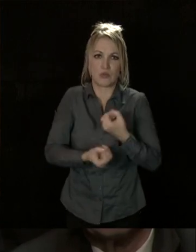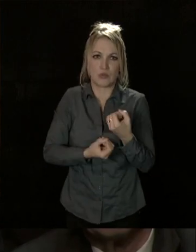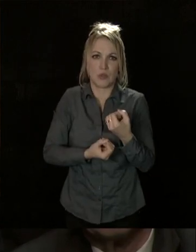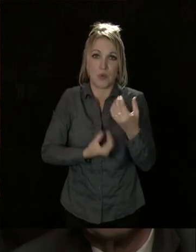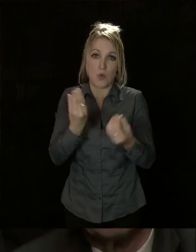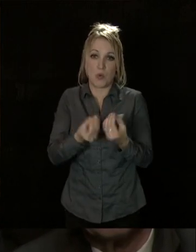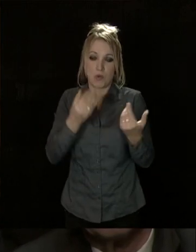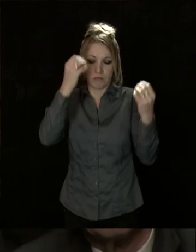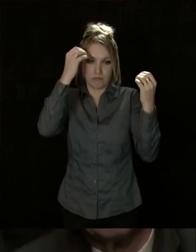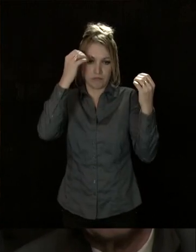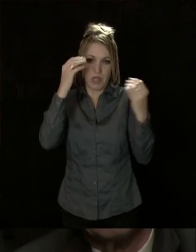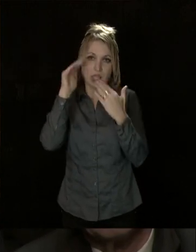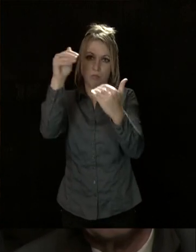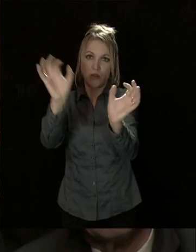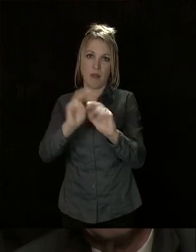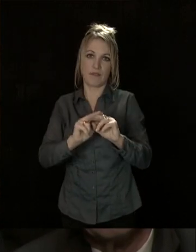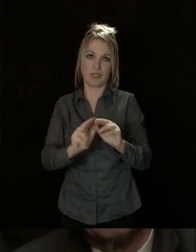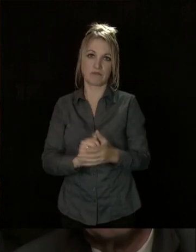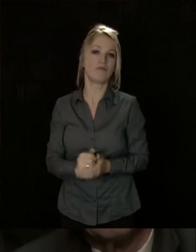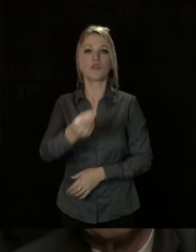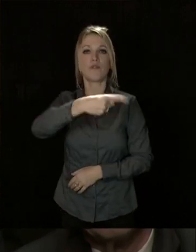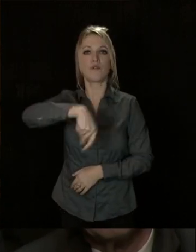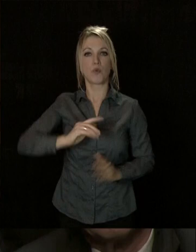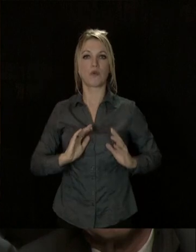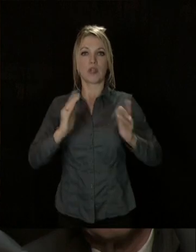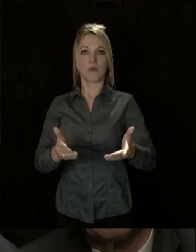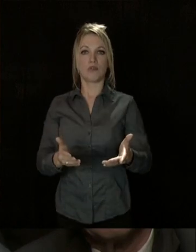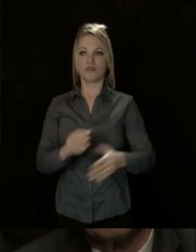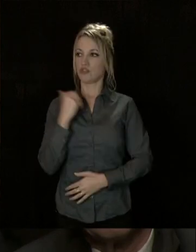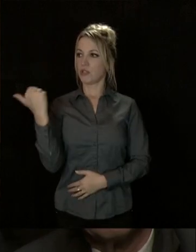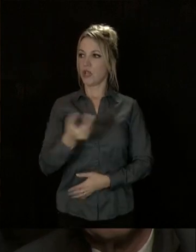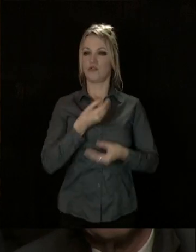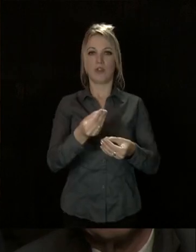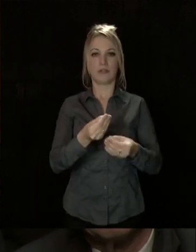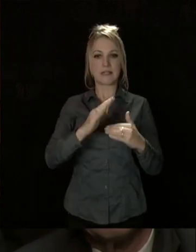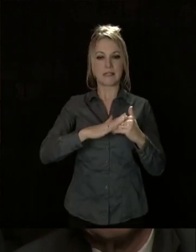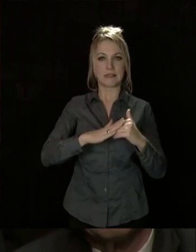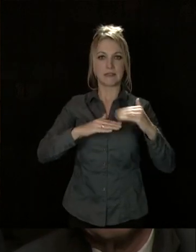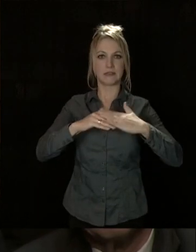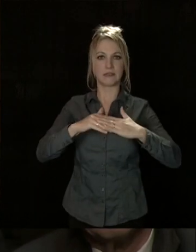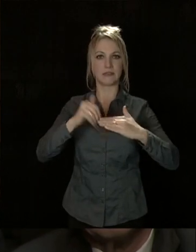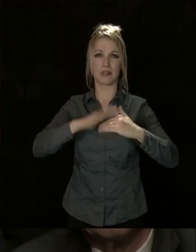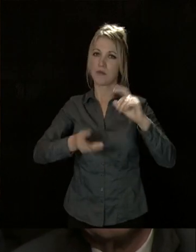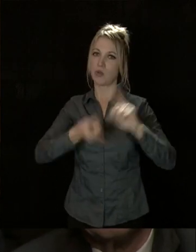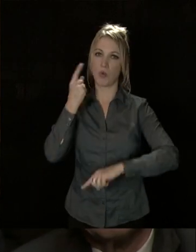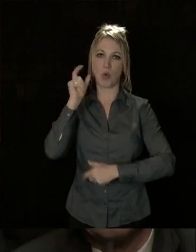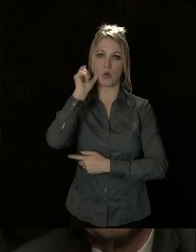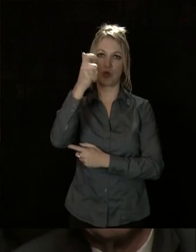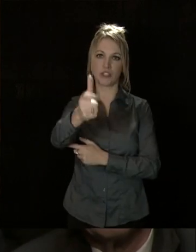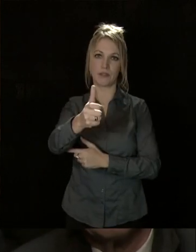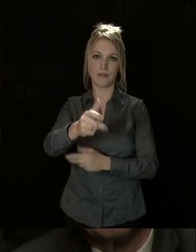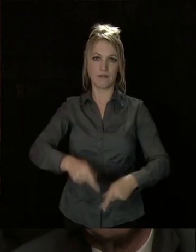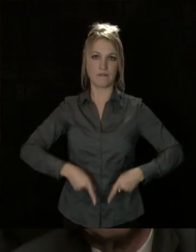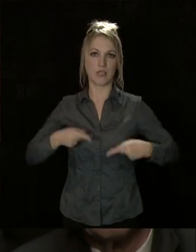ont perdu l'espoir. A travers votre engagement, vous apportez une pierre essentielle à la cohésion de notre ville.